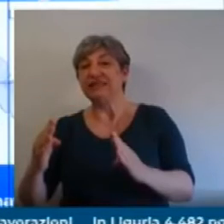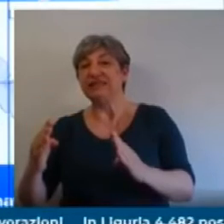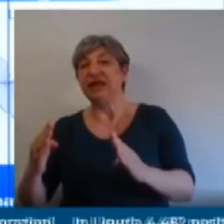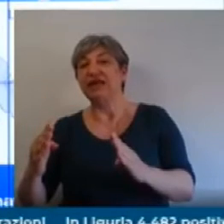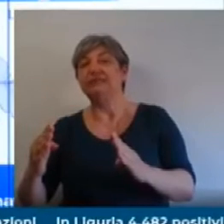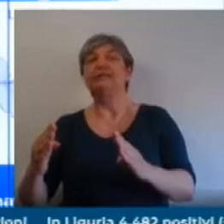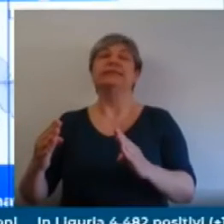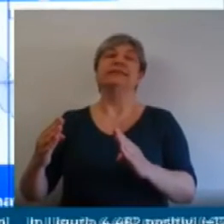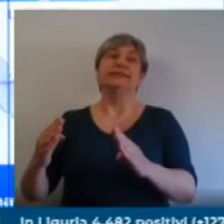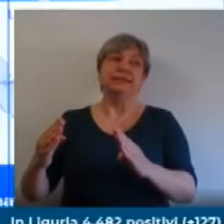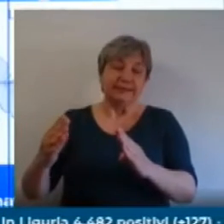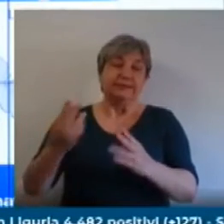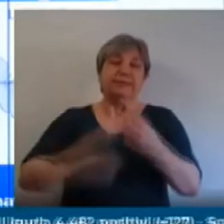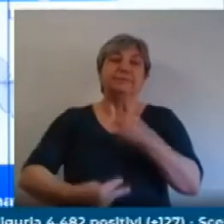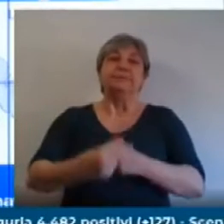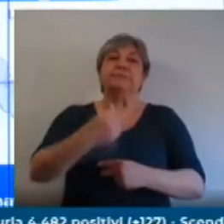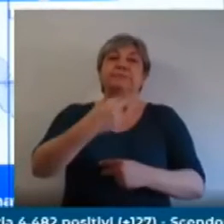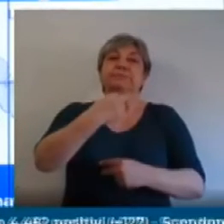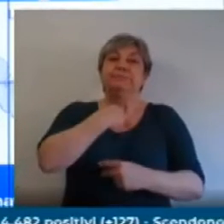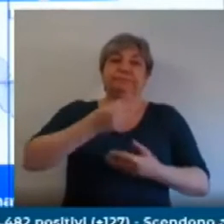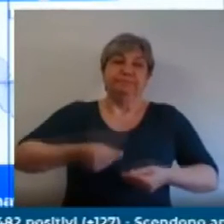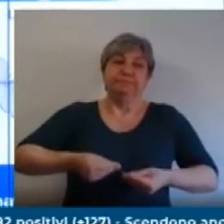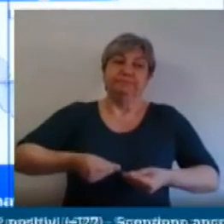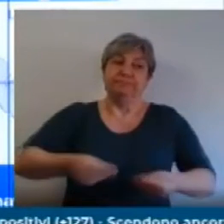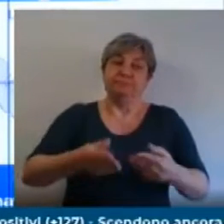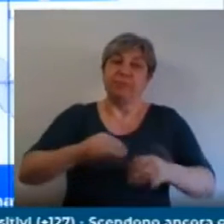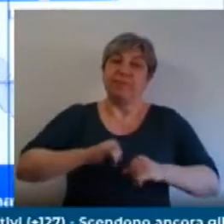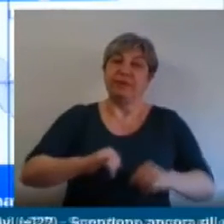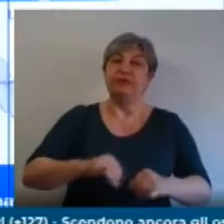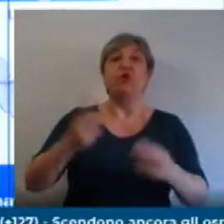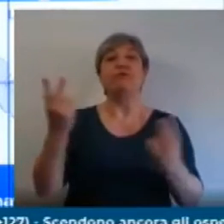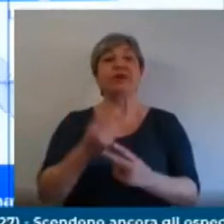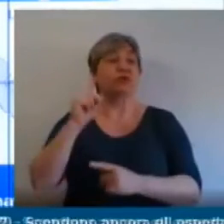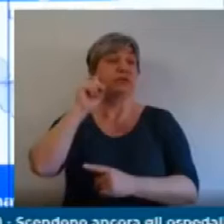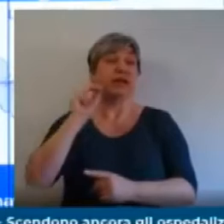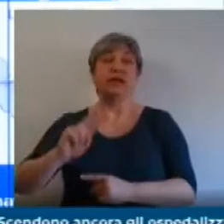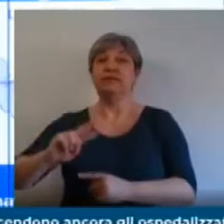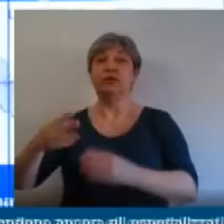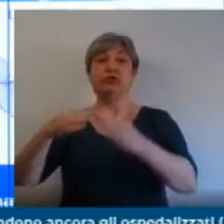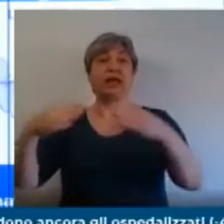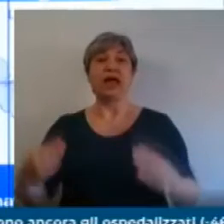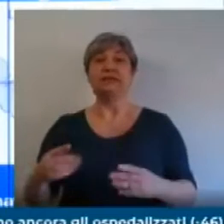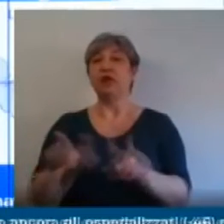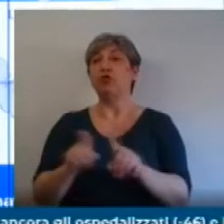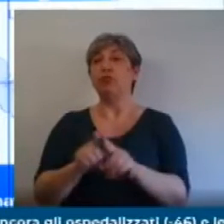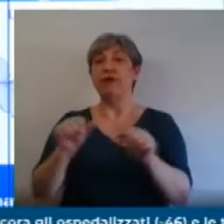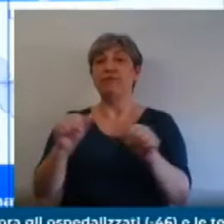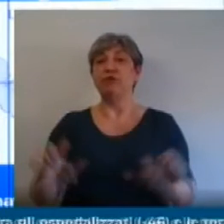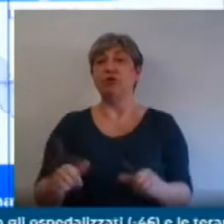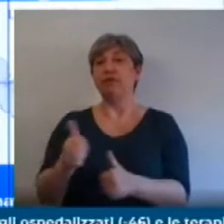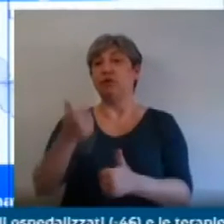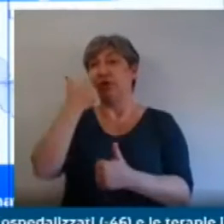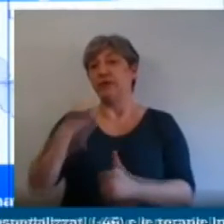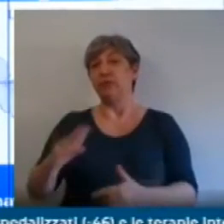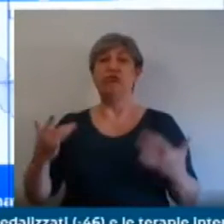giardino di una seconda casa che resta comunque inibita e vietata in questo momento. Queste